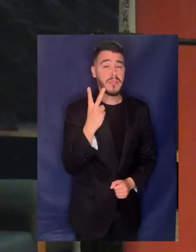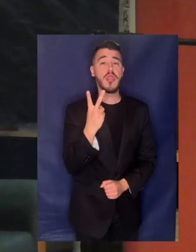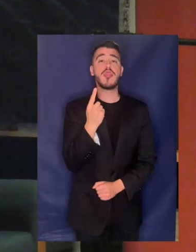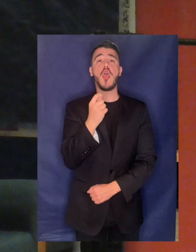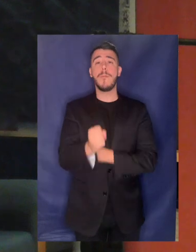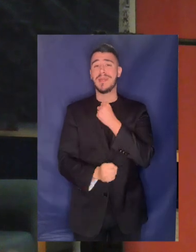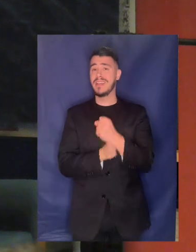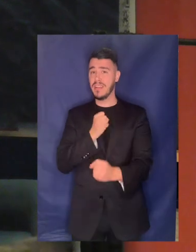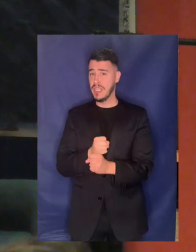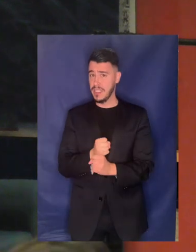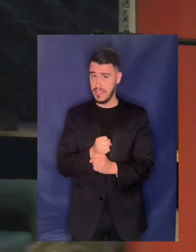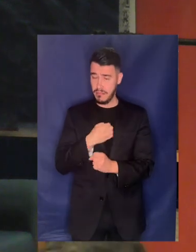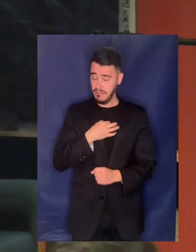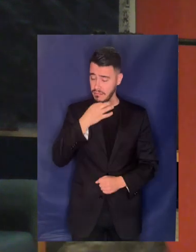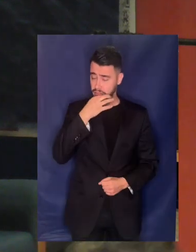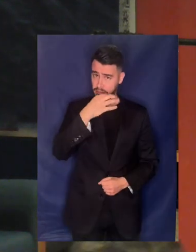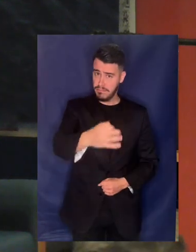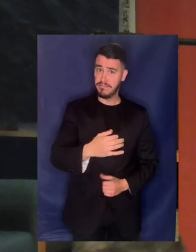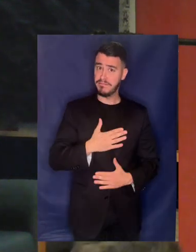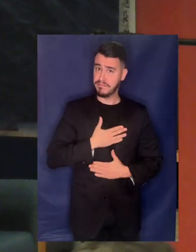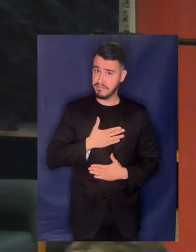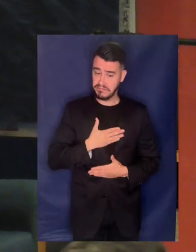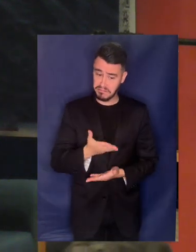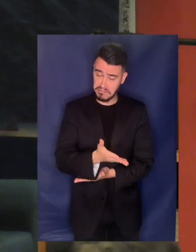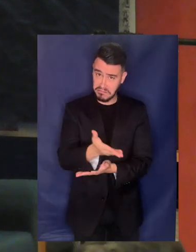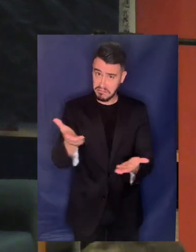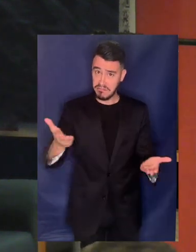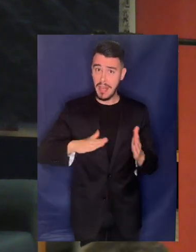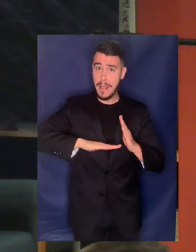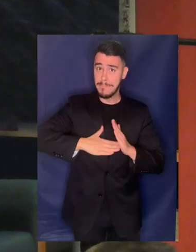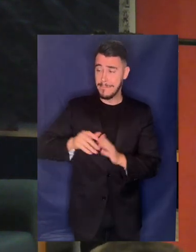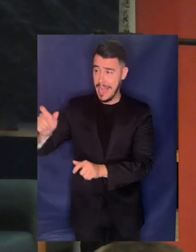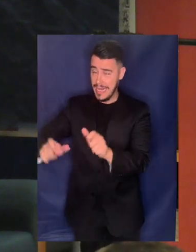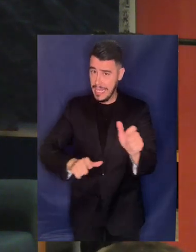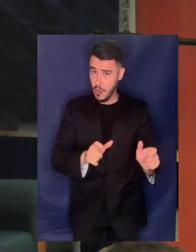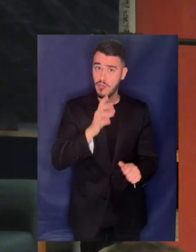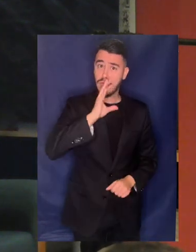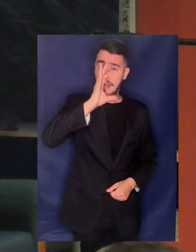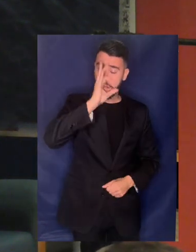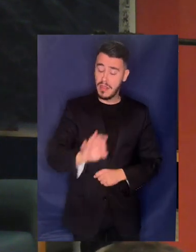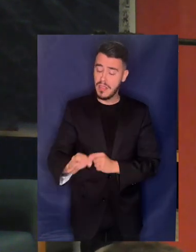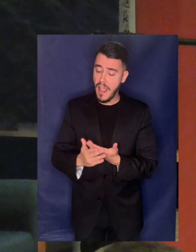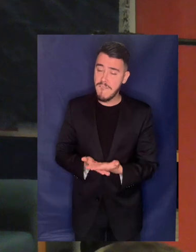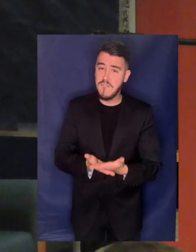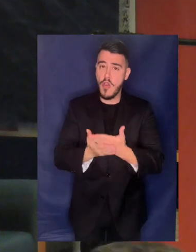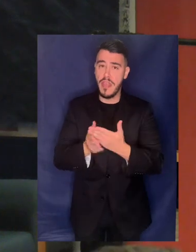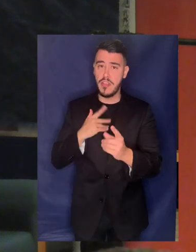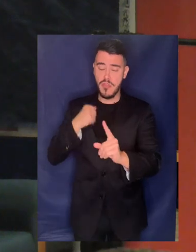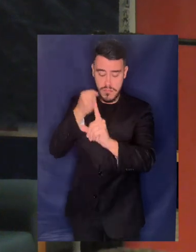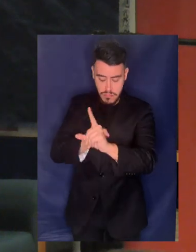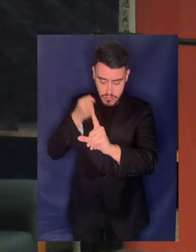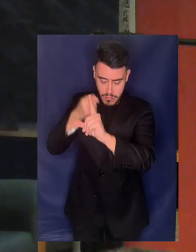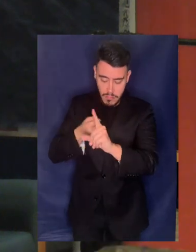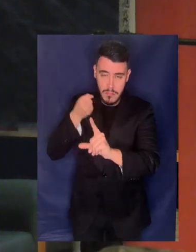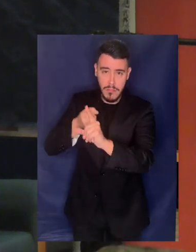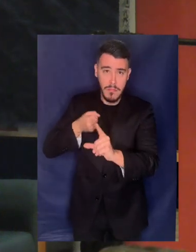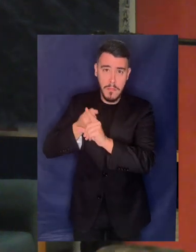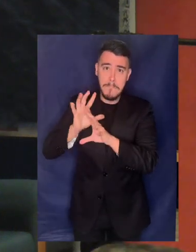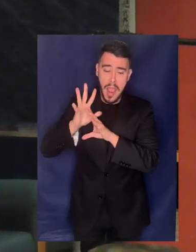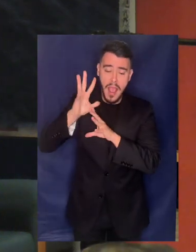ετών, θέλω να τους ευχαριστήσω στο πρόσωπο του Γιώργου Αλεξανδράκη και να ενώσω τη φωνή μου μαζί τους για όλα σας διεκδικούν και θα σας αρχίσω να διεκδικούν